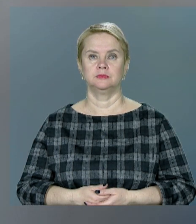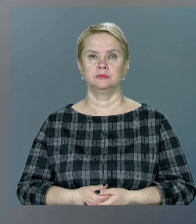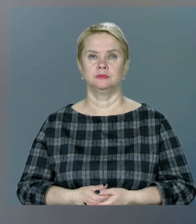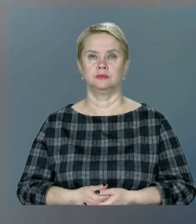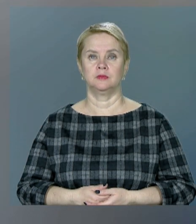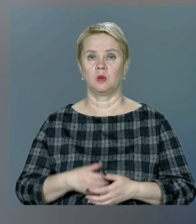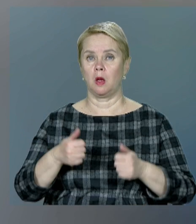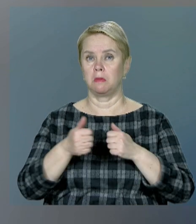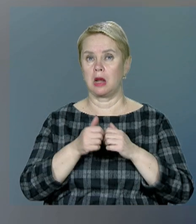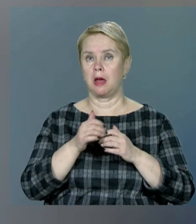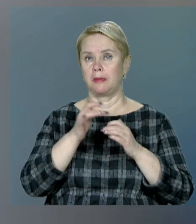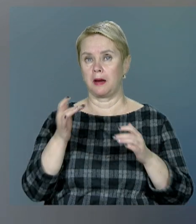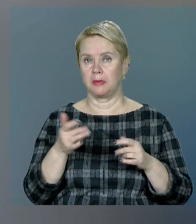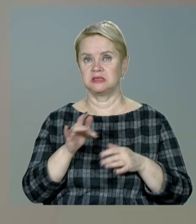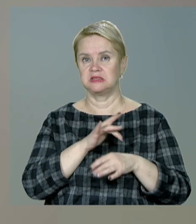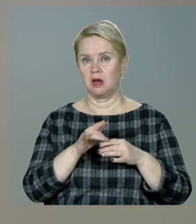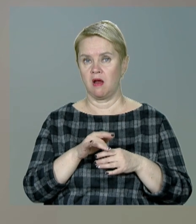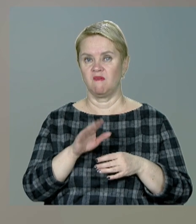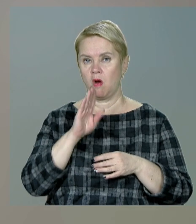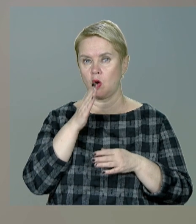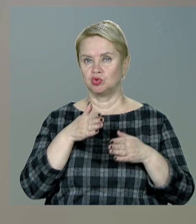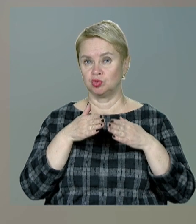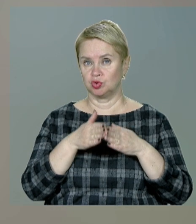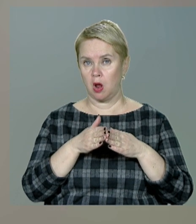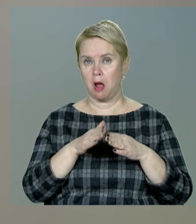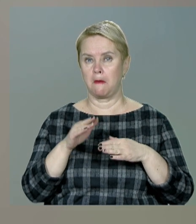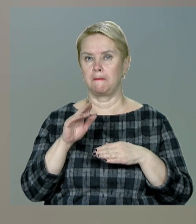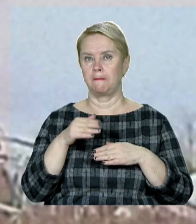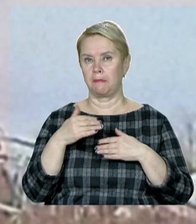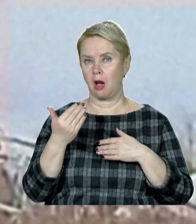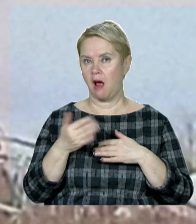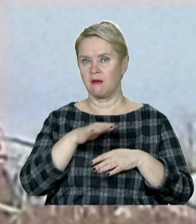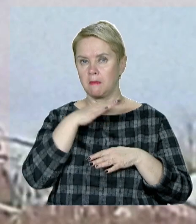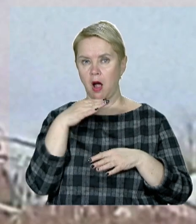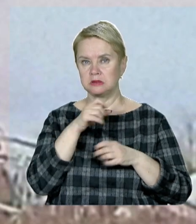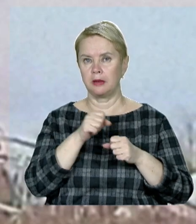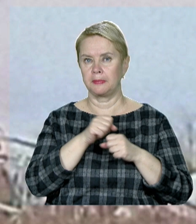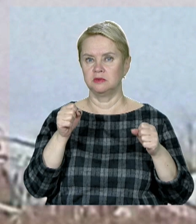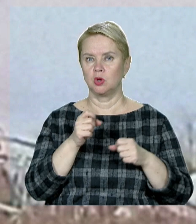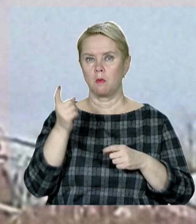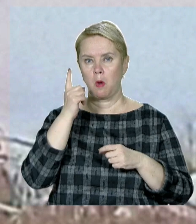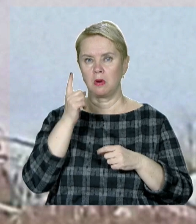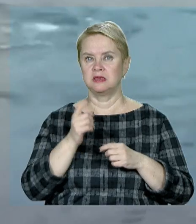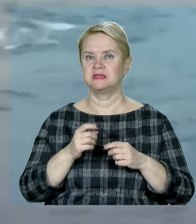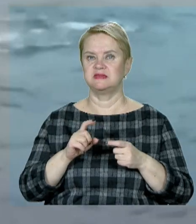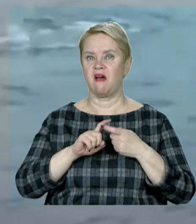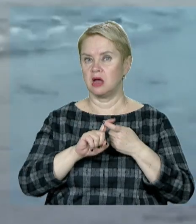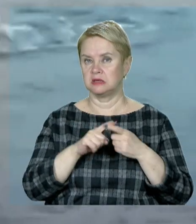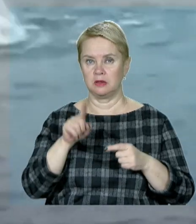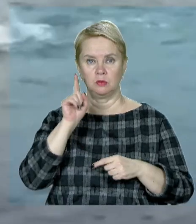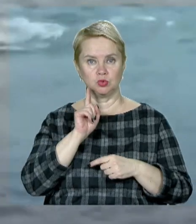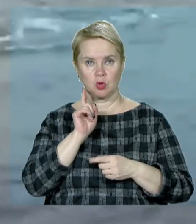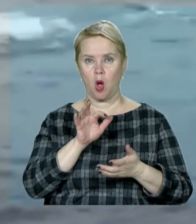Біля переправи знищені ворожі човни. На правому березі Дніпра окупанти масово підривають вишки мобільного зв'язку. А це